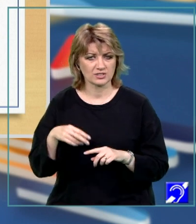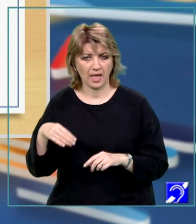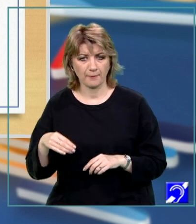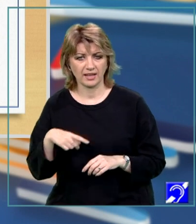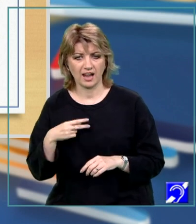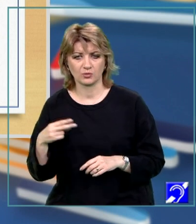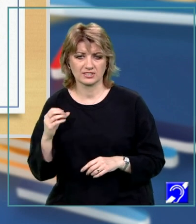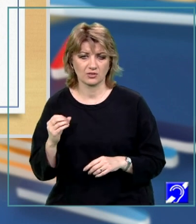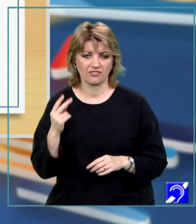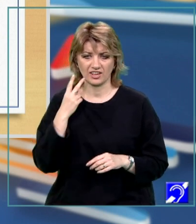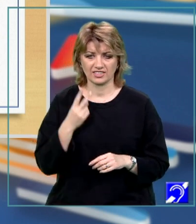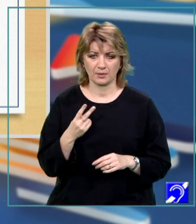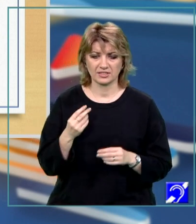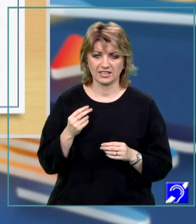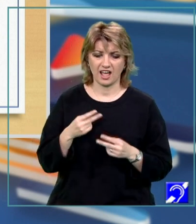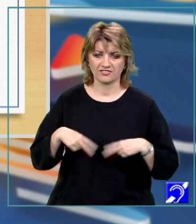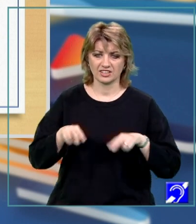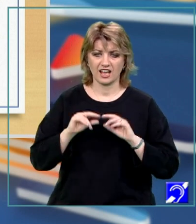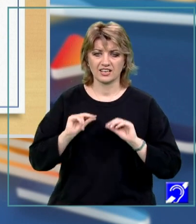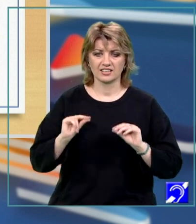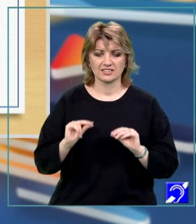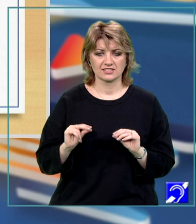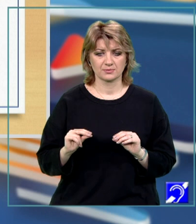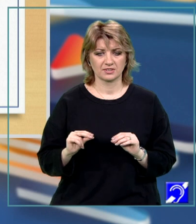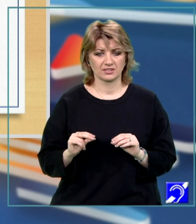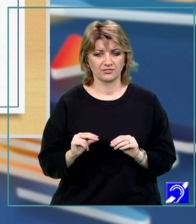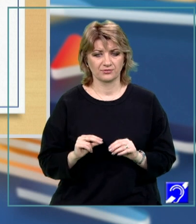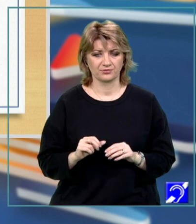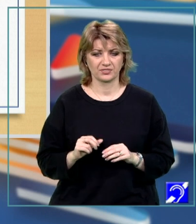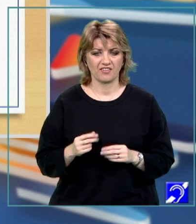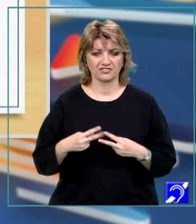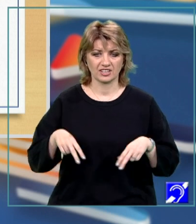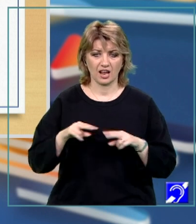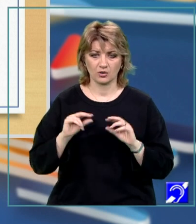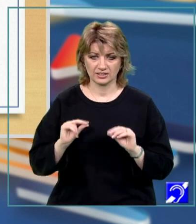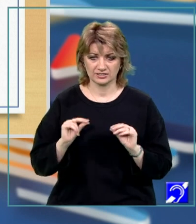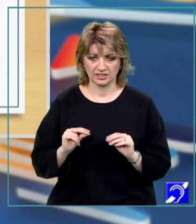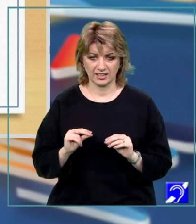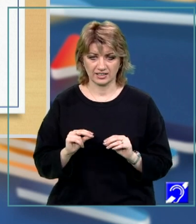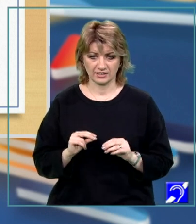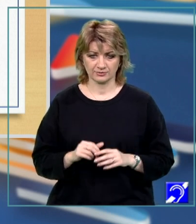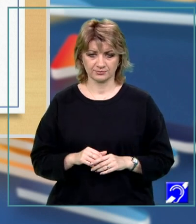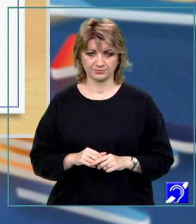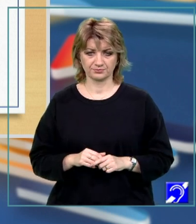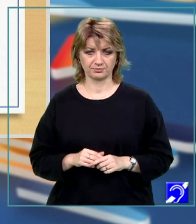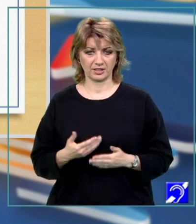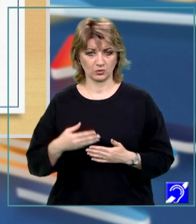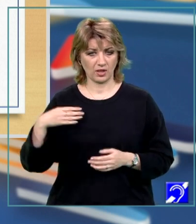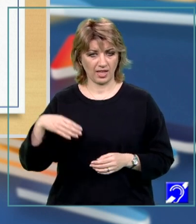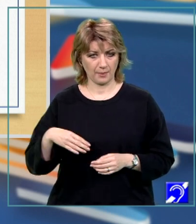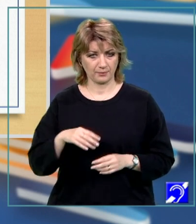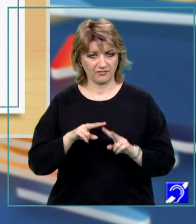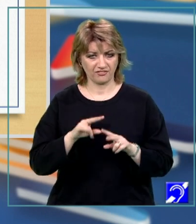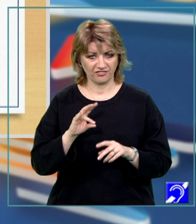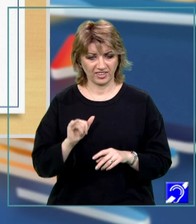și vedem la finalul instrucțiunii repetitive while, respectiv la finalul instrucțiunii repetitive while pentru M, dacă